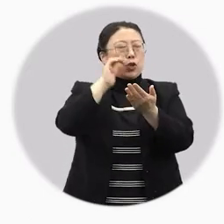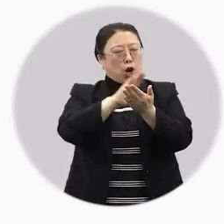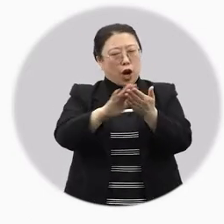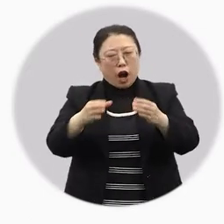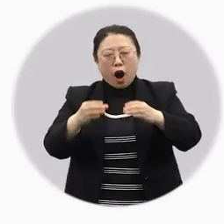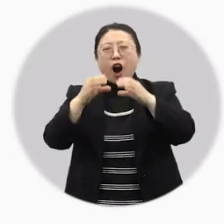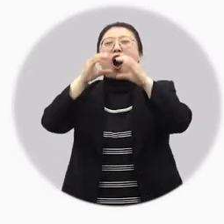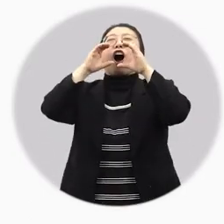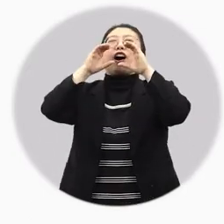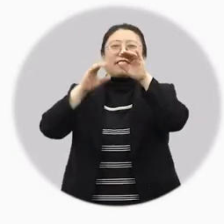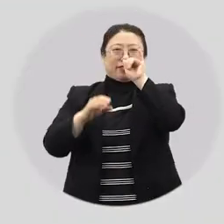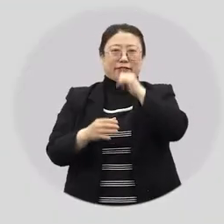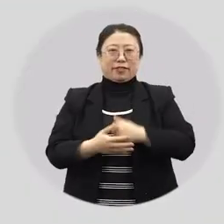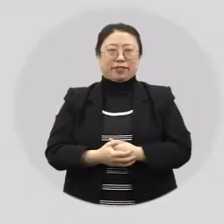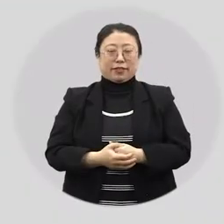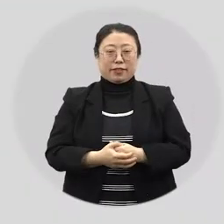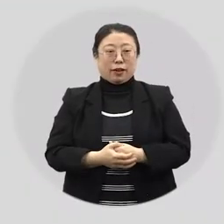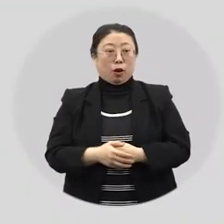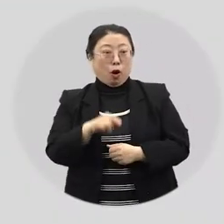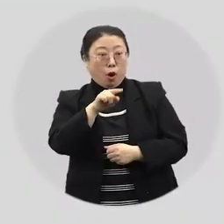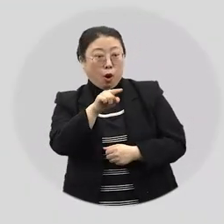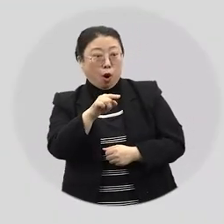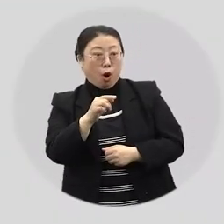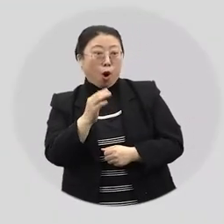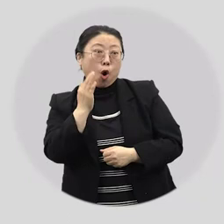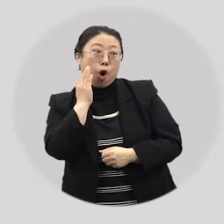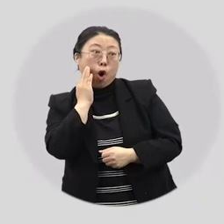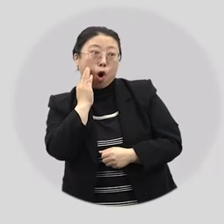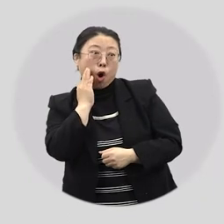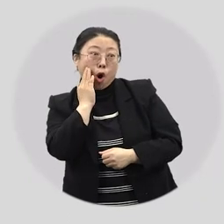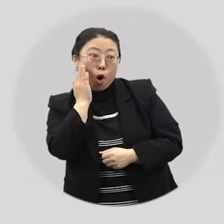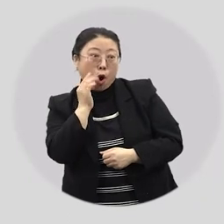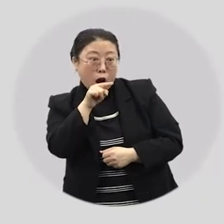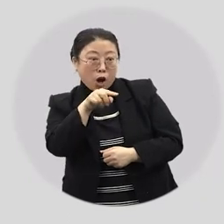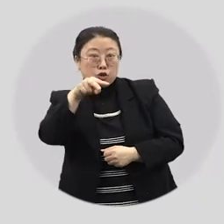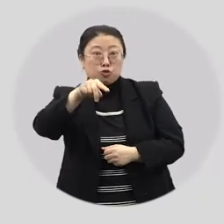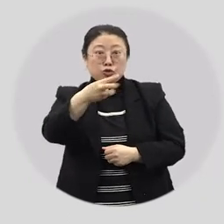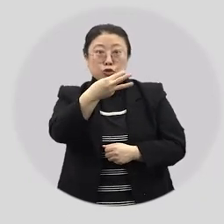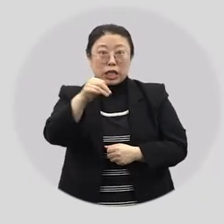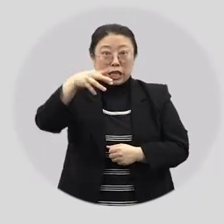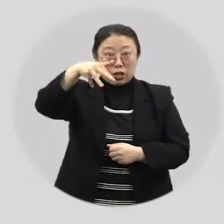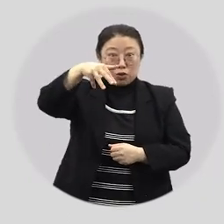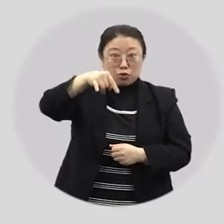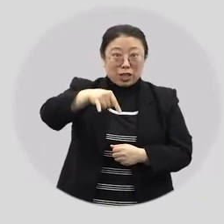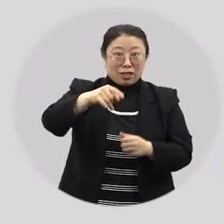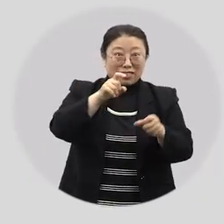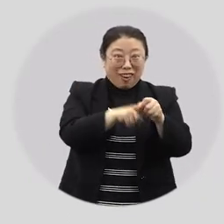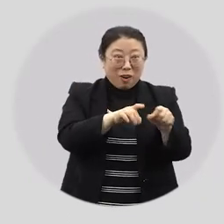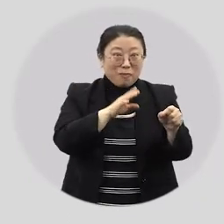시원한 화채를 먹기도 했어요. 여기 보이는 녹색의 둥근 떡이 수리취떡이죠?